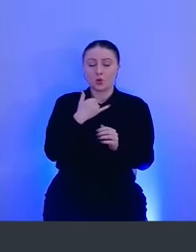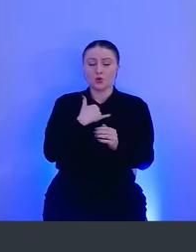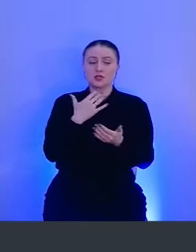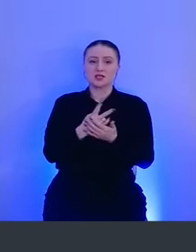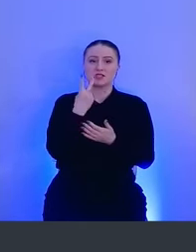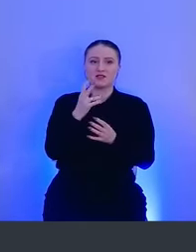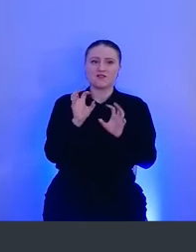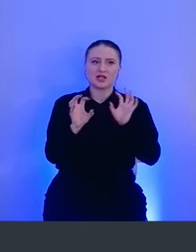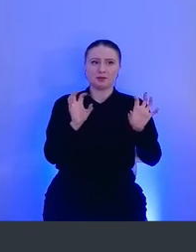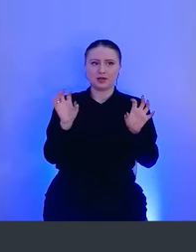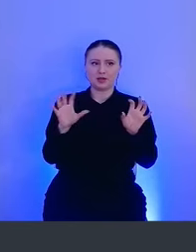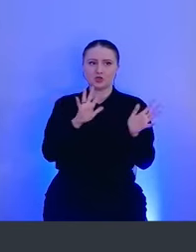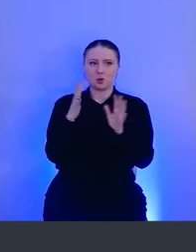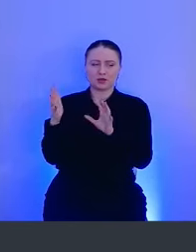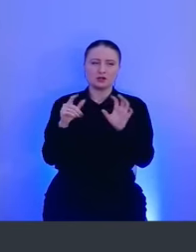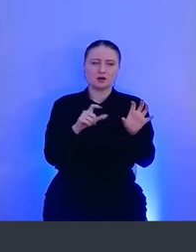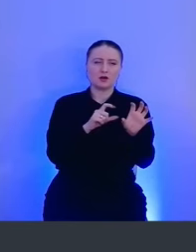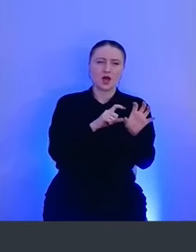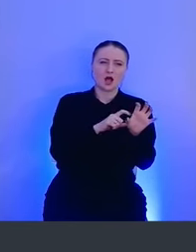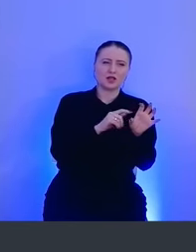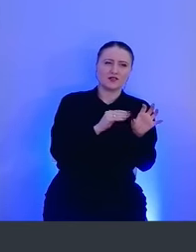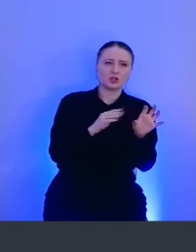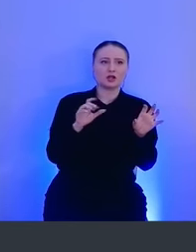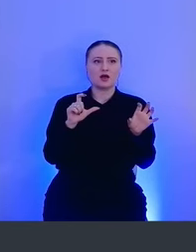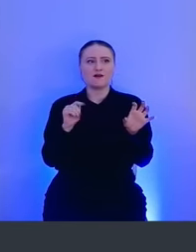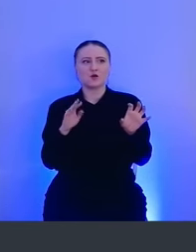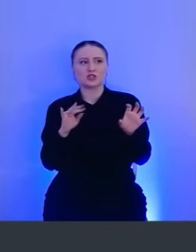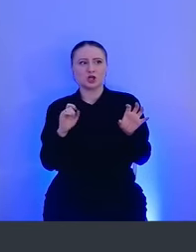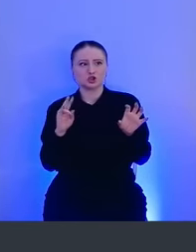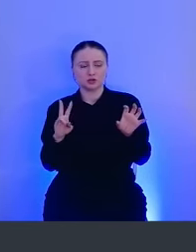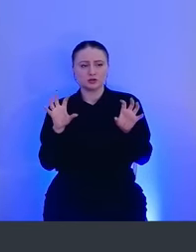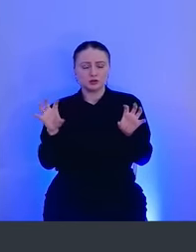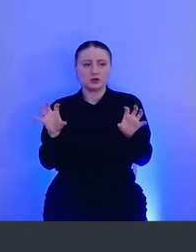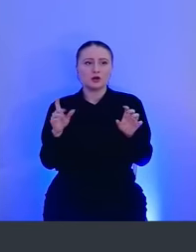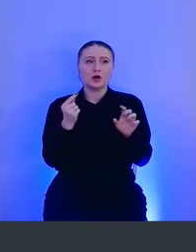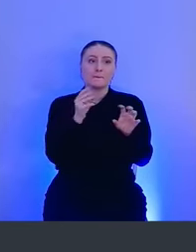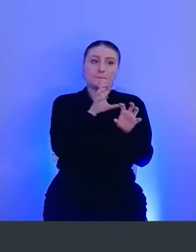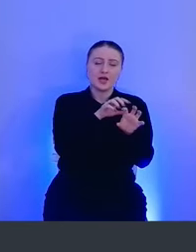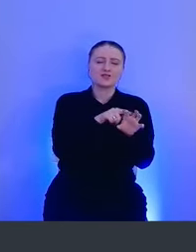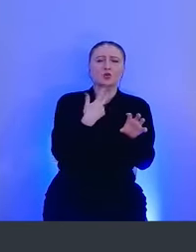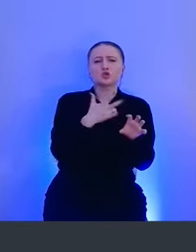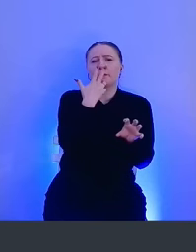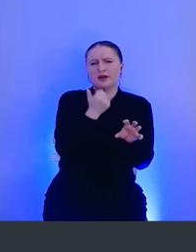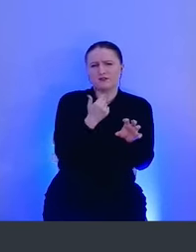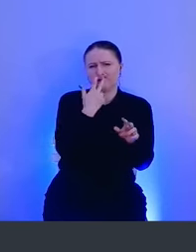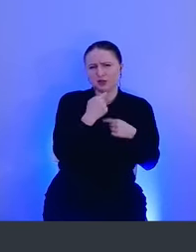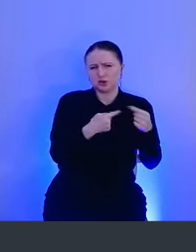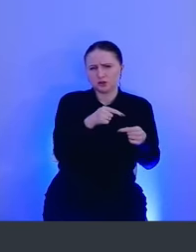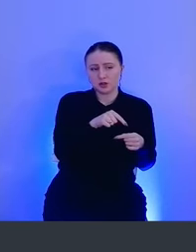два типа событий. Первый – notification, второй – authorization. Первый notification, он довольно привычен для нас.